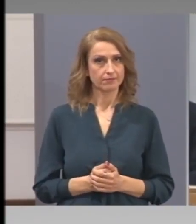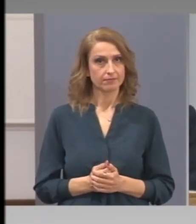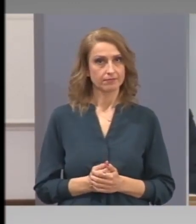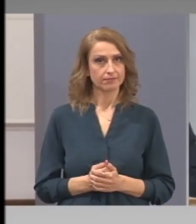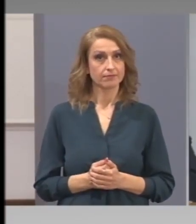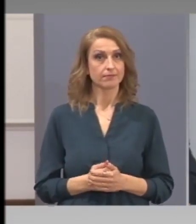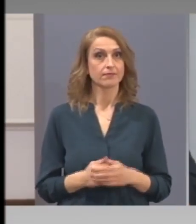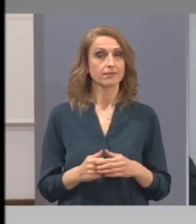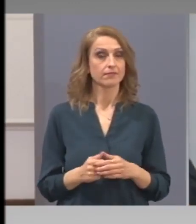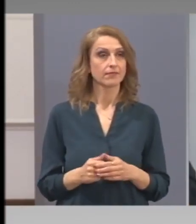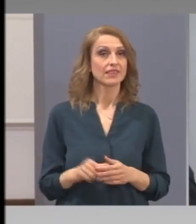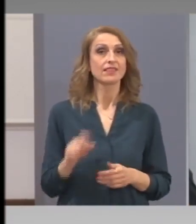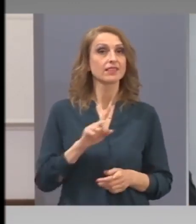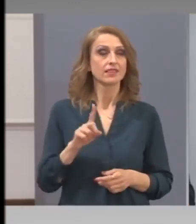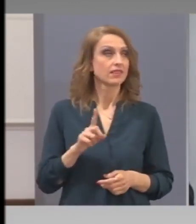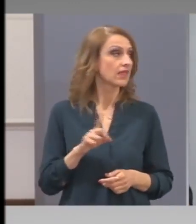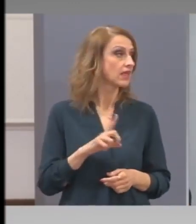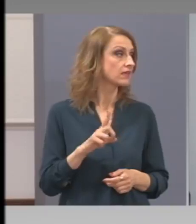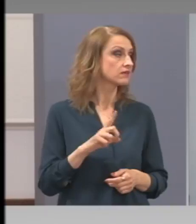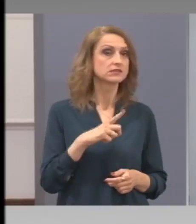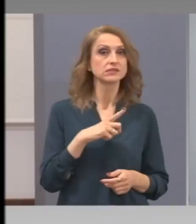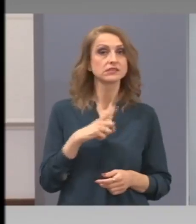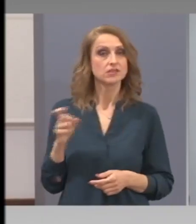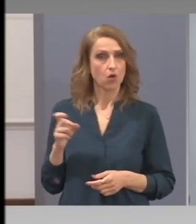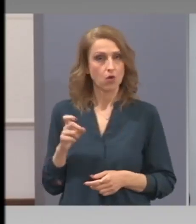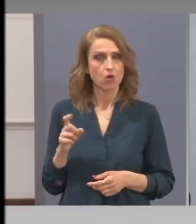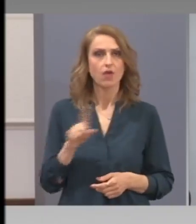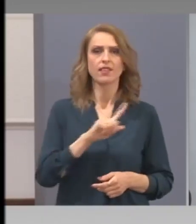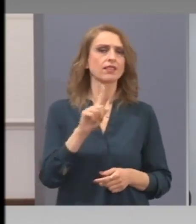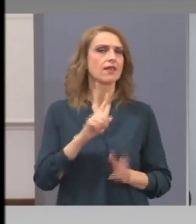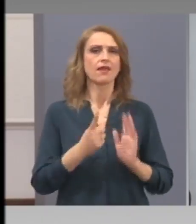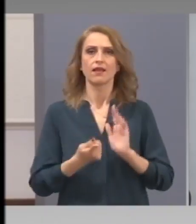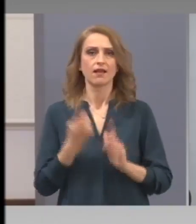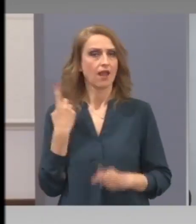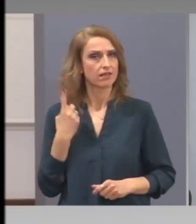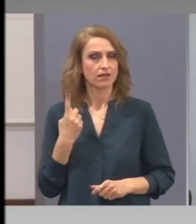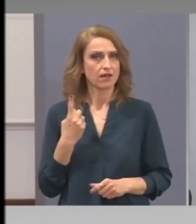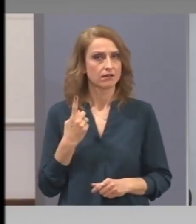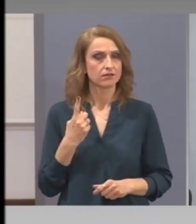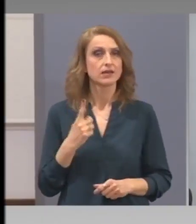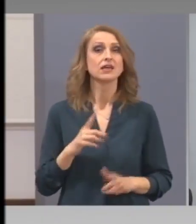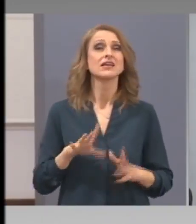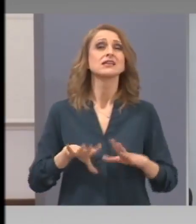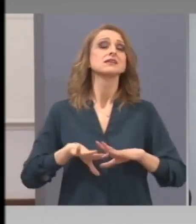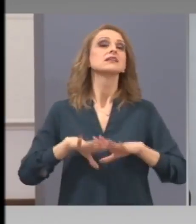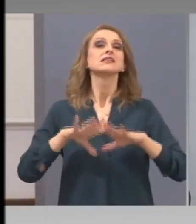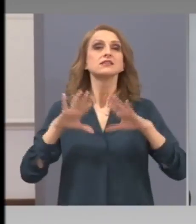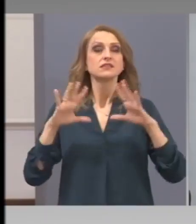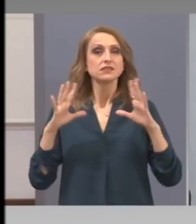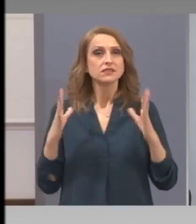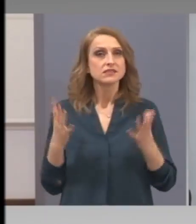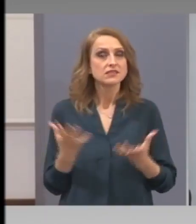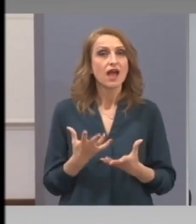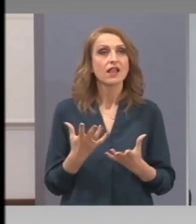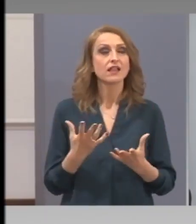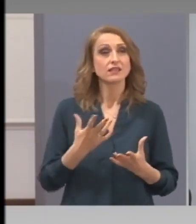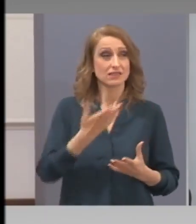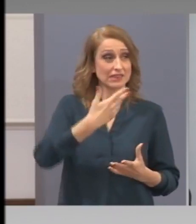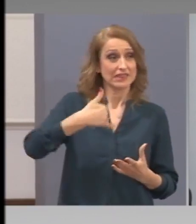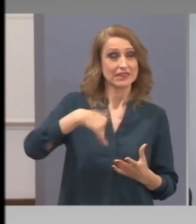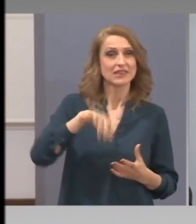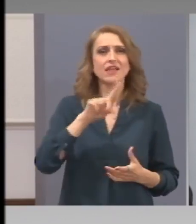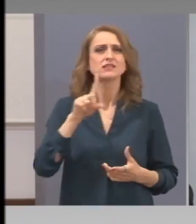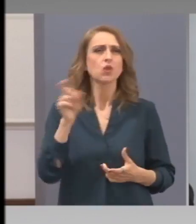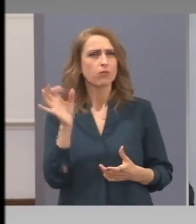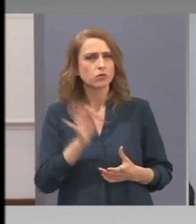Не сто, не хиляда. Цялата ми лична и на колегите ми обеденост е с